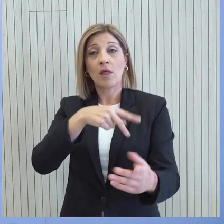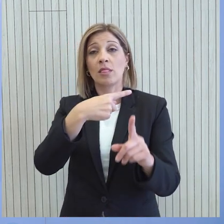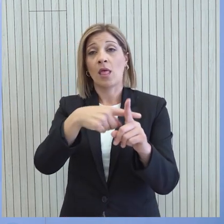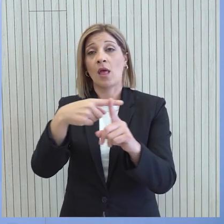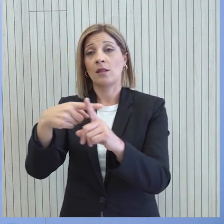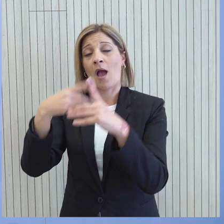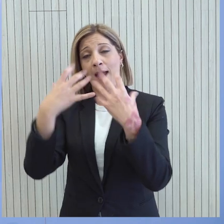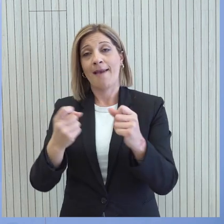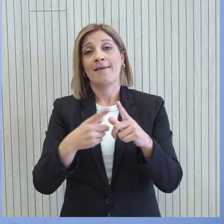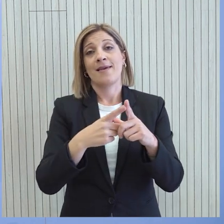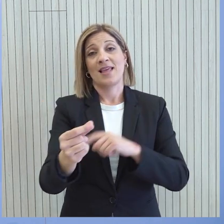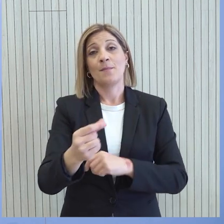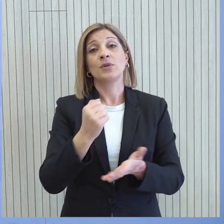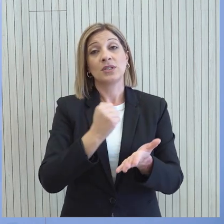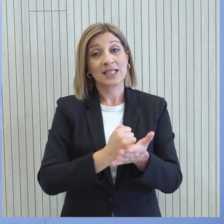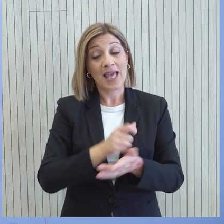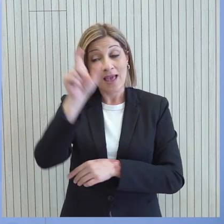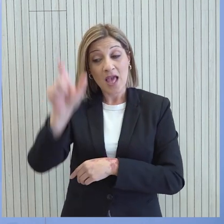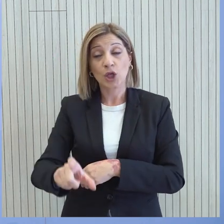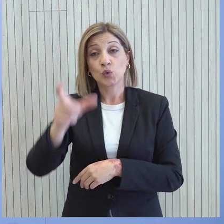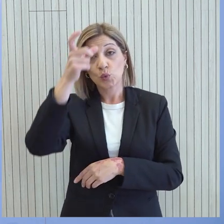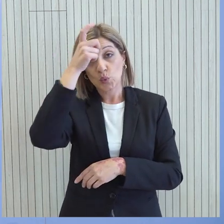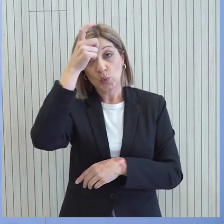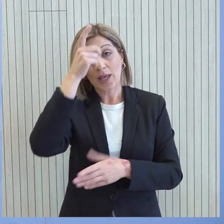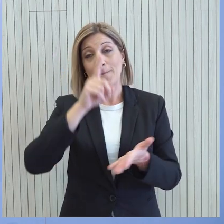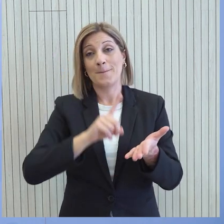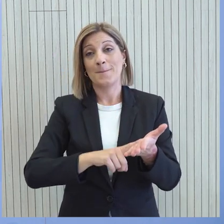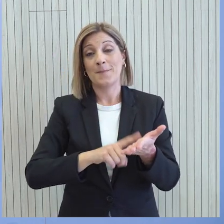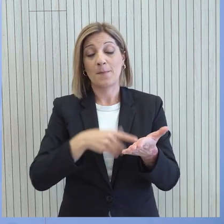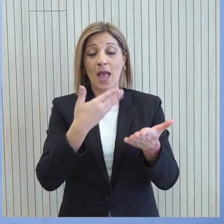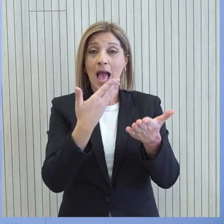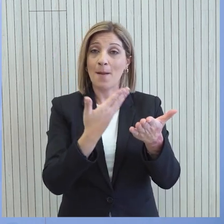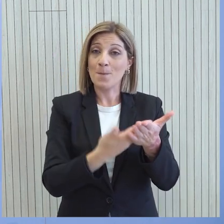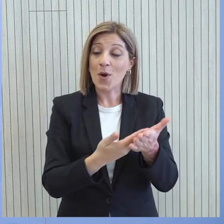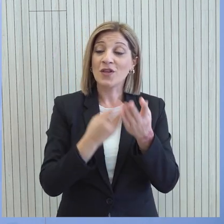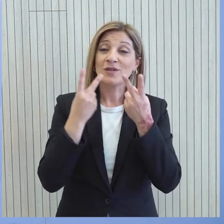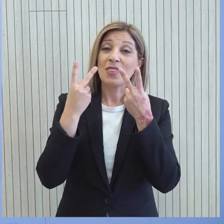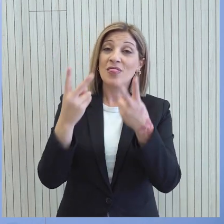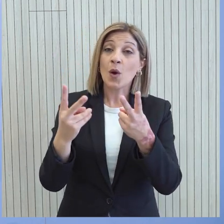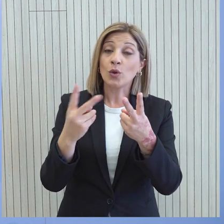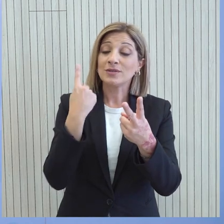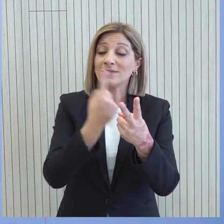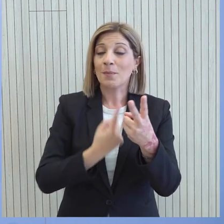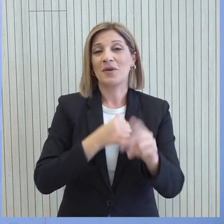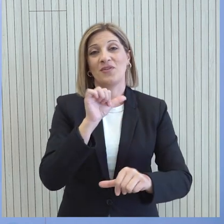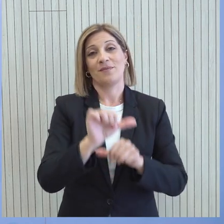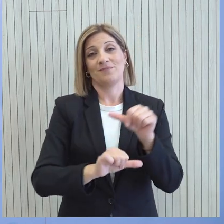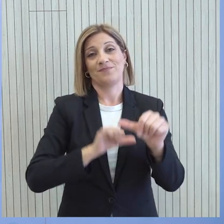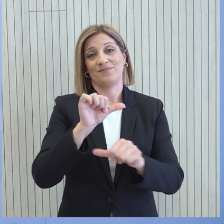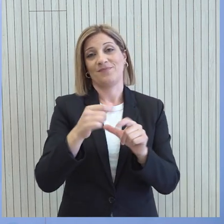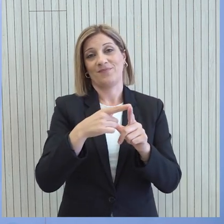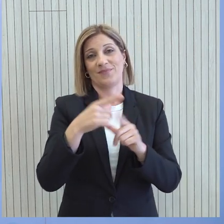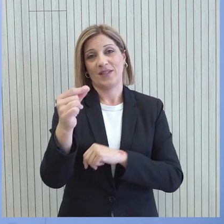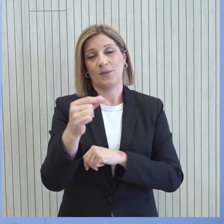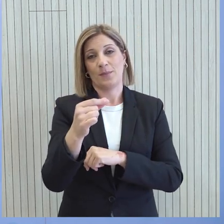ενδιαφέρουν αλλά θα πρέπει και η ίδια η Τουρκία να δείξει εμπράκτος την δική της επικοδομητική στάση όσον αφορά το